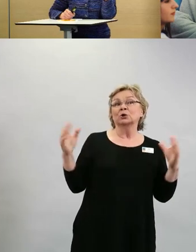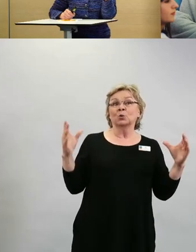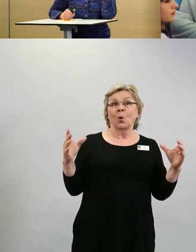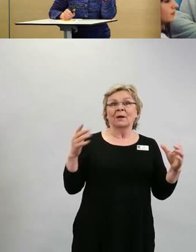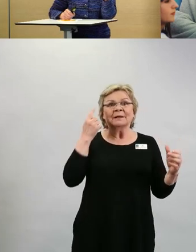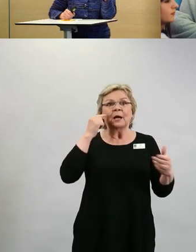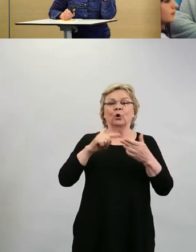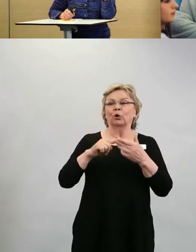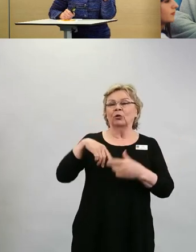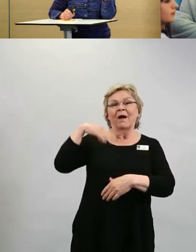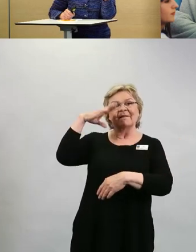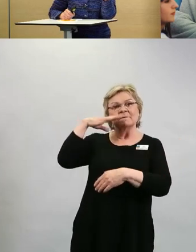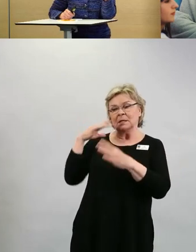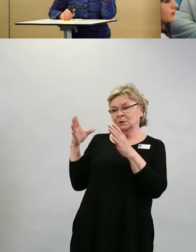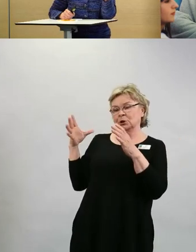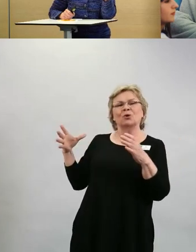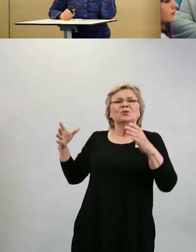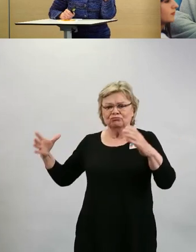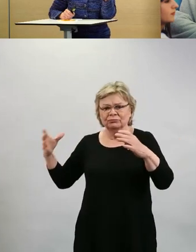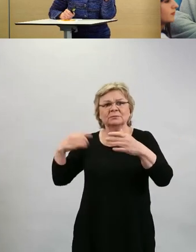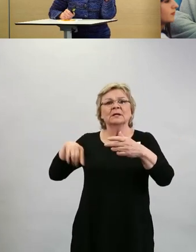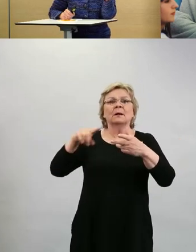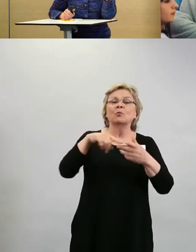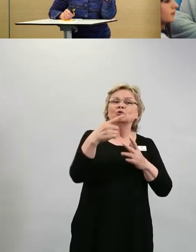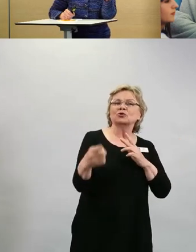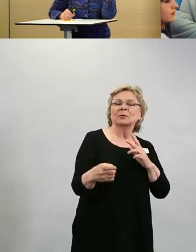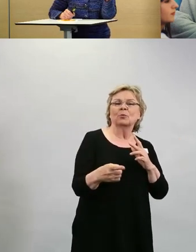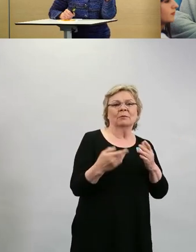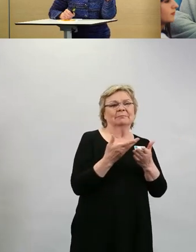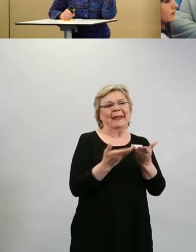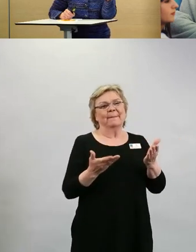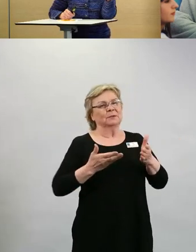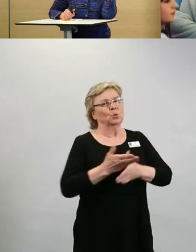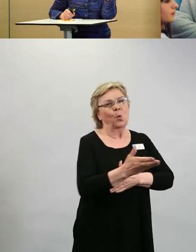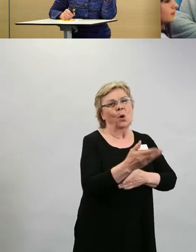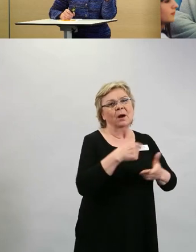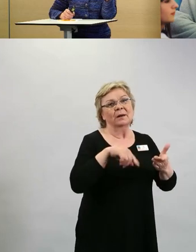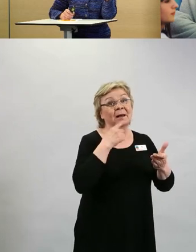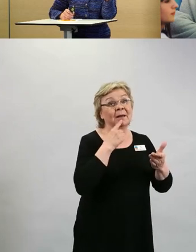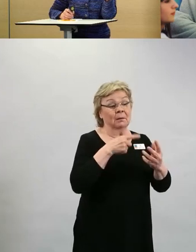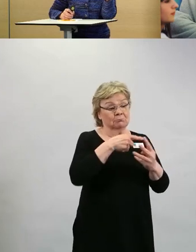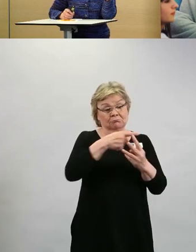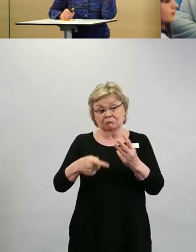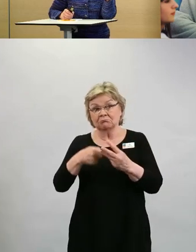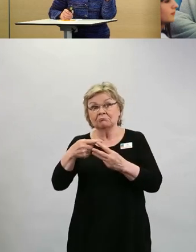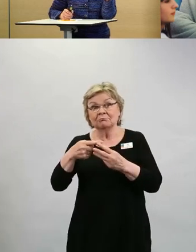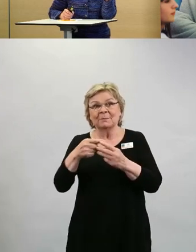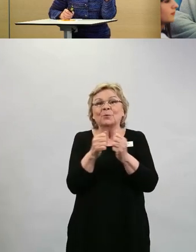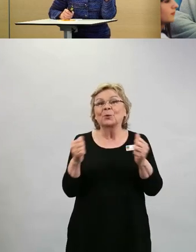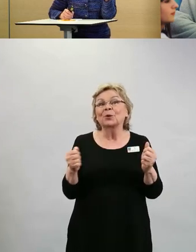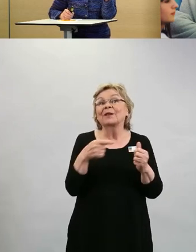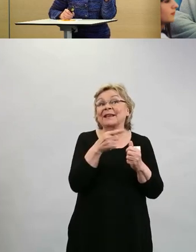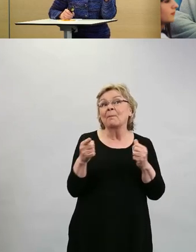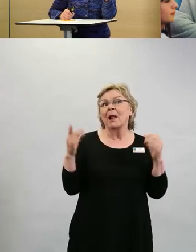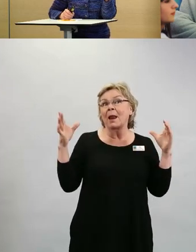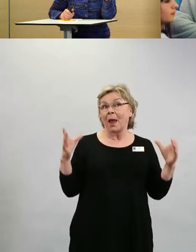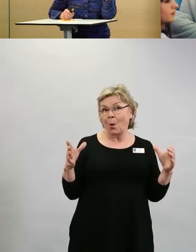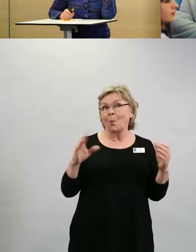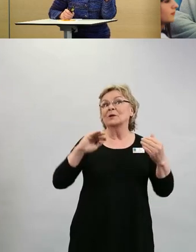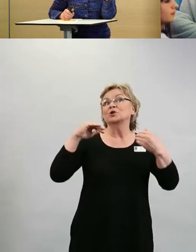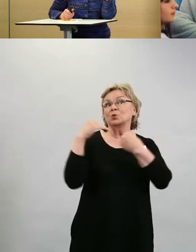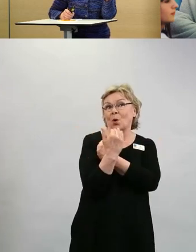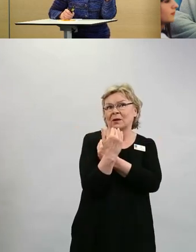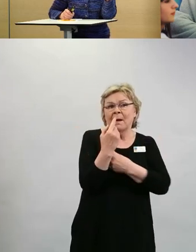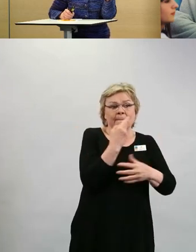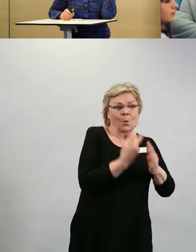epäsuorasuoja. Meillä on muitakin erilaisia taudinaiheuttajia kuin korona, jossa me laumasuojaa nähdään. Hyvä